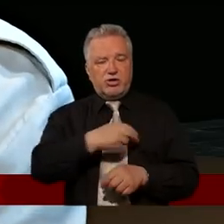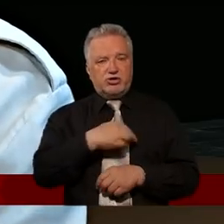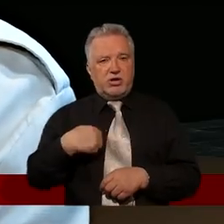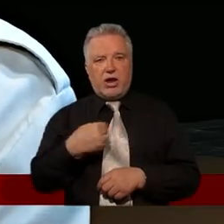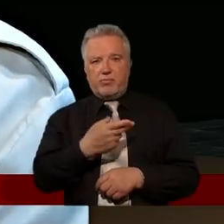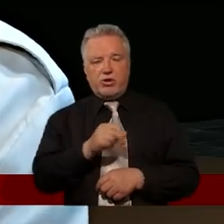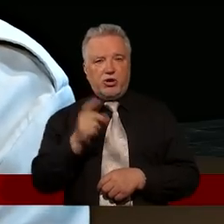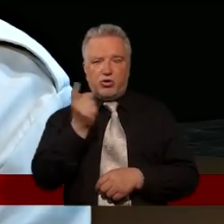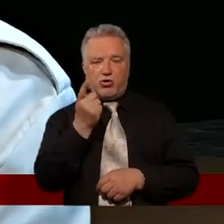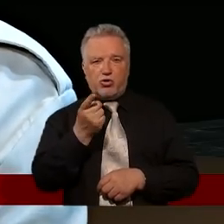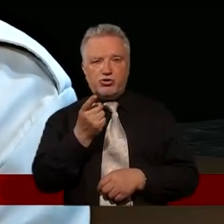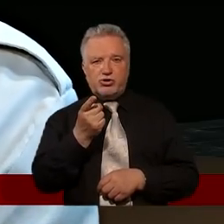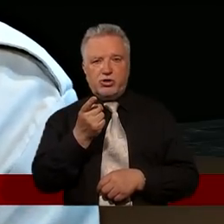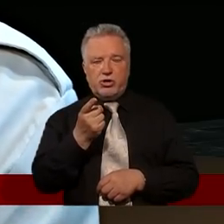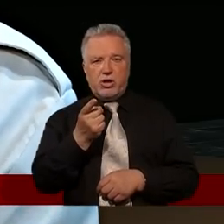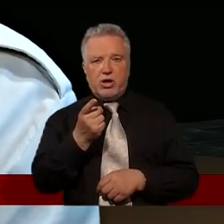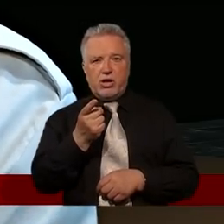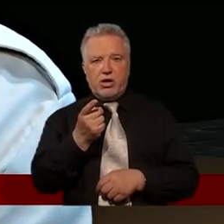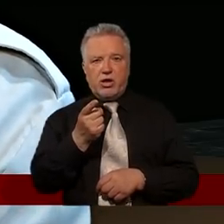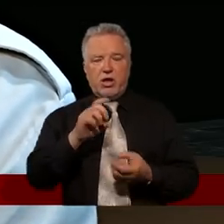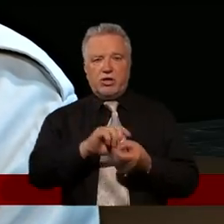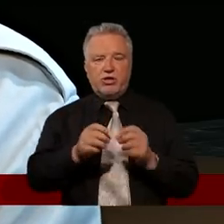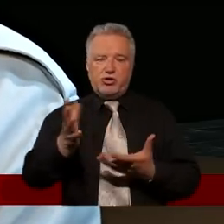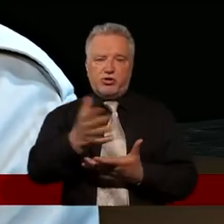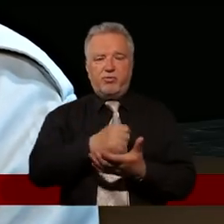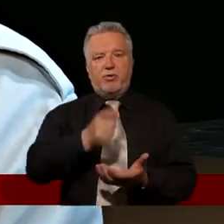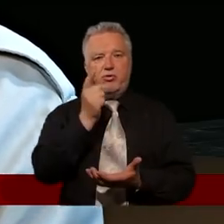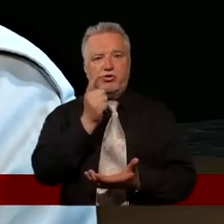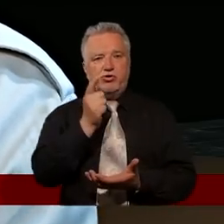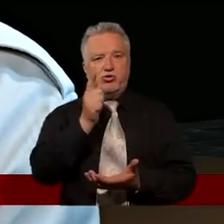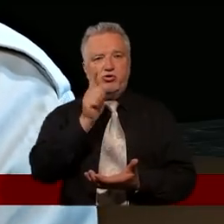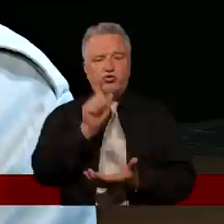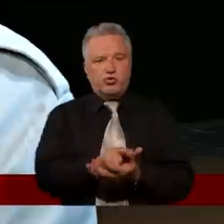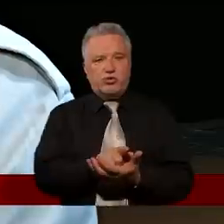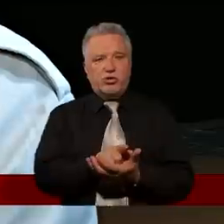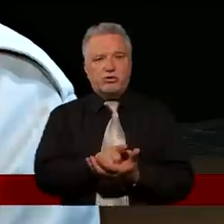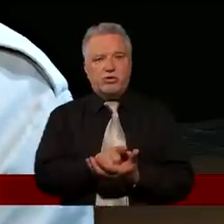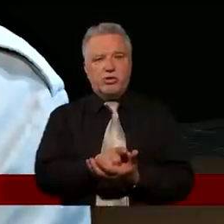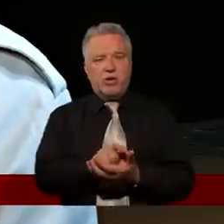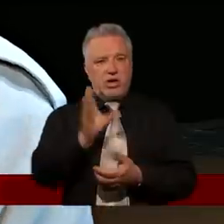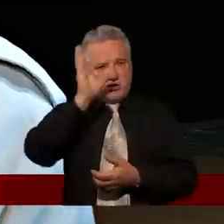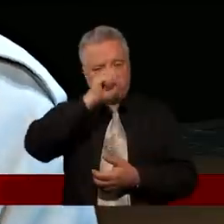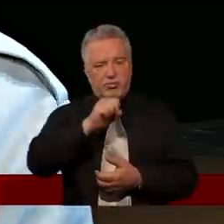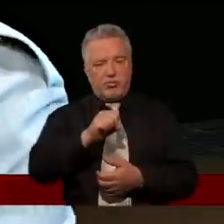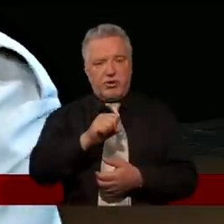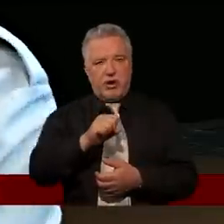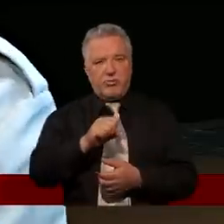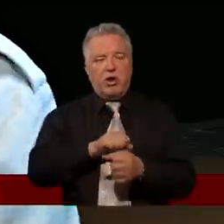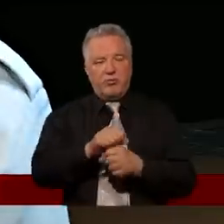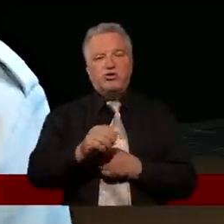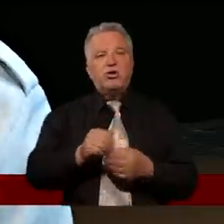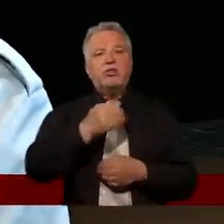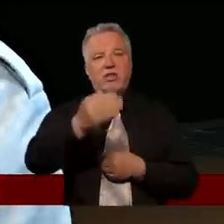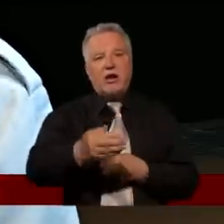czy my czasem w życiu, zdobywając pewne sukcesy, w pewnym momencie zapominamy być taką osobą, tak jak dziecko. No ale